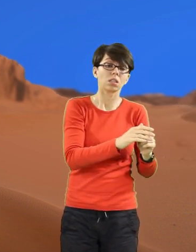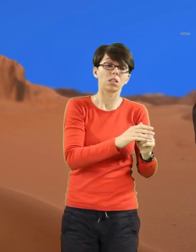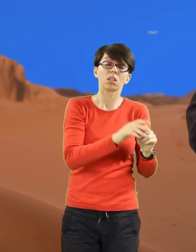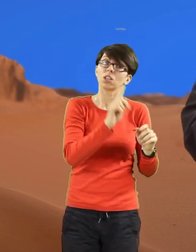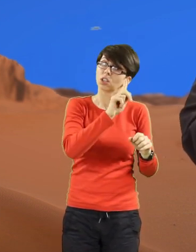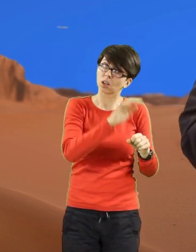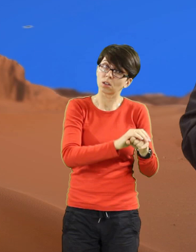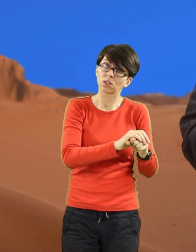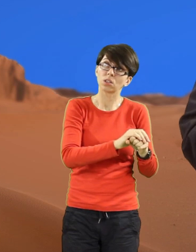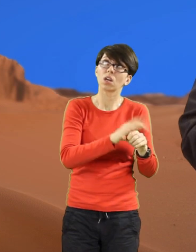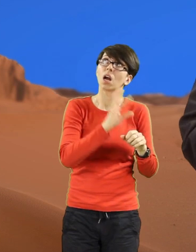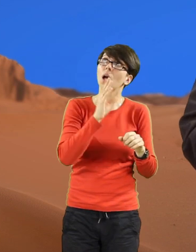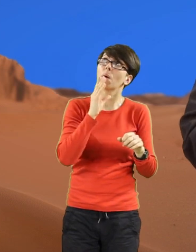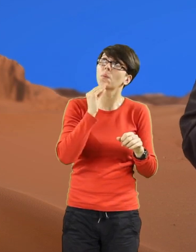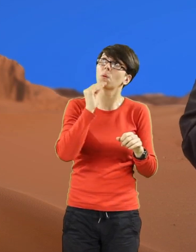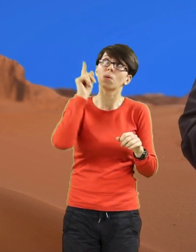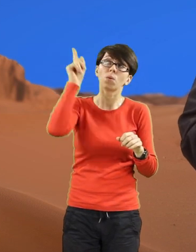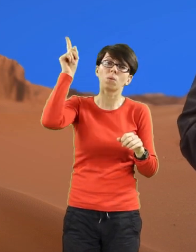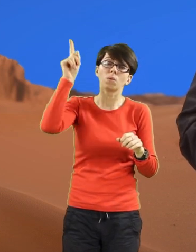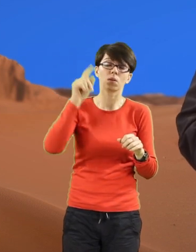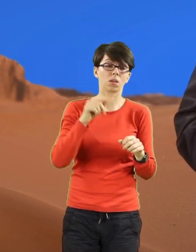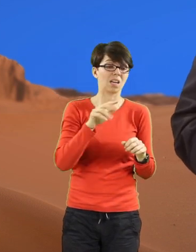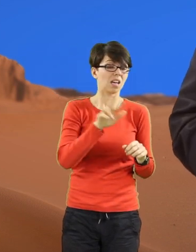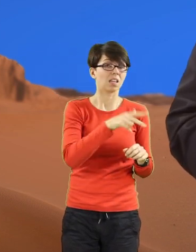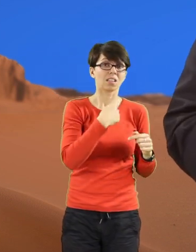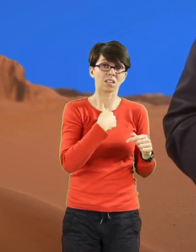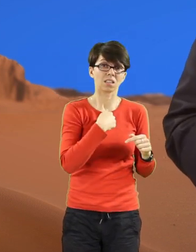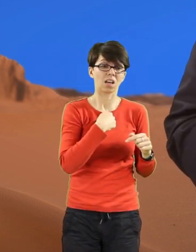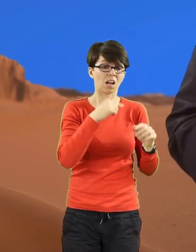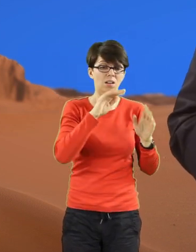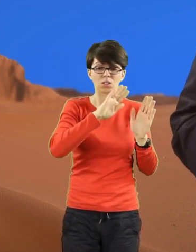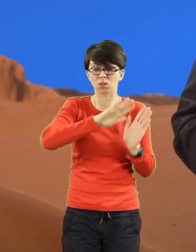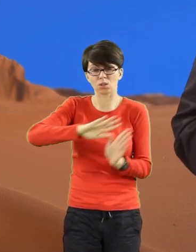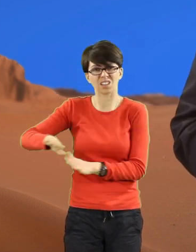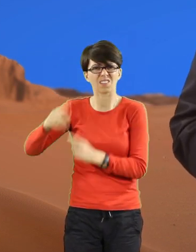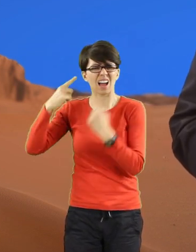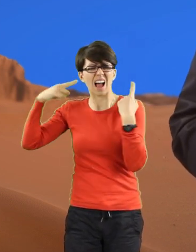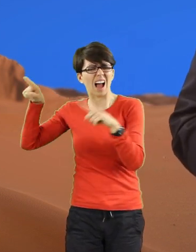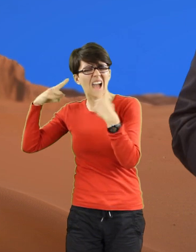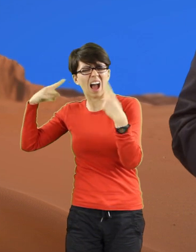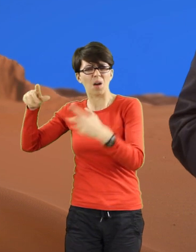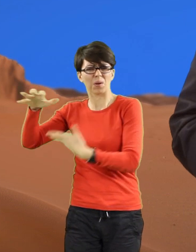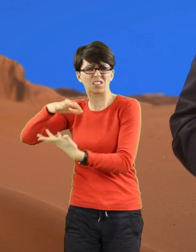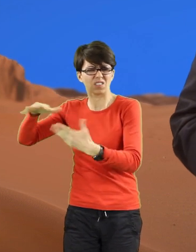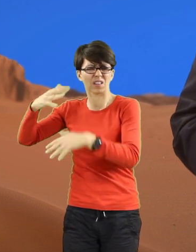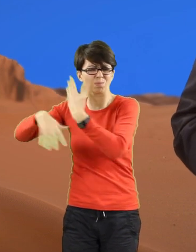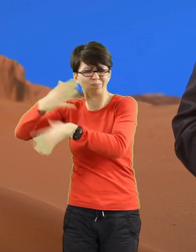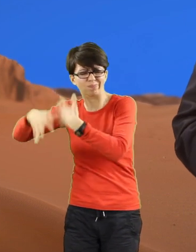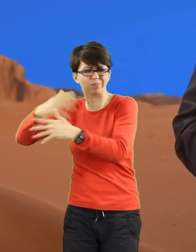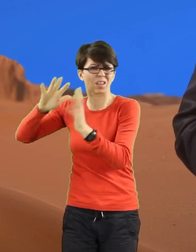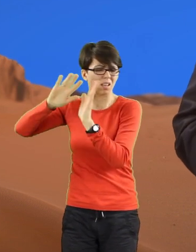pustyni pozwolisz Bogu przemawiać. Kiedy nagle zostawisz to, co głośne, to, co